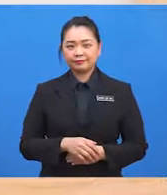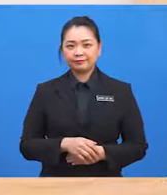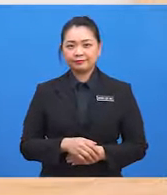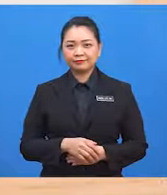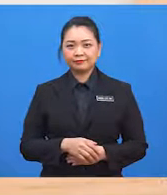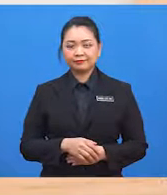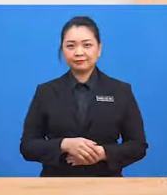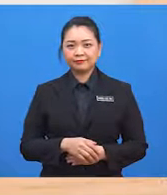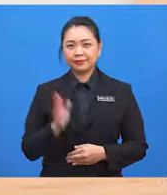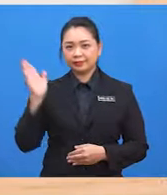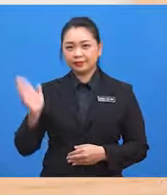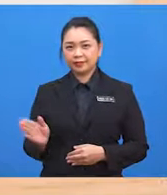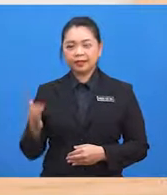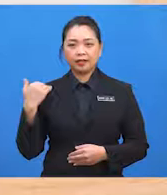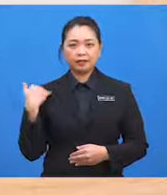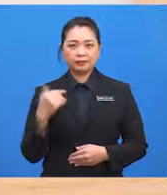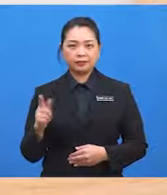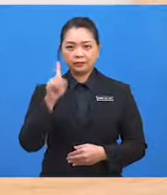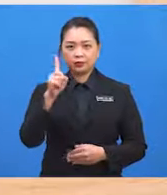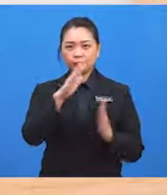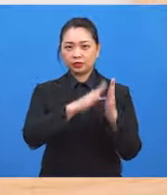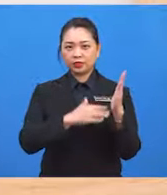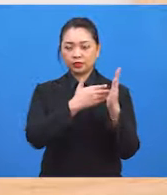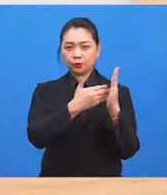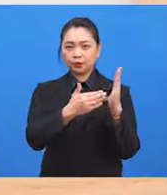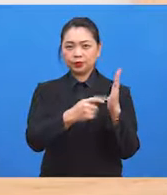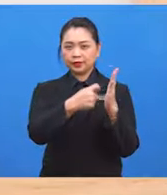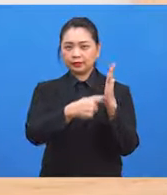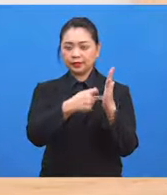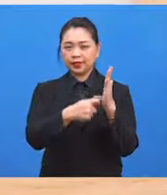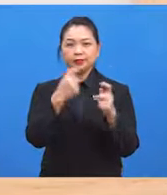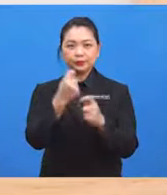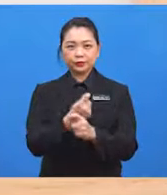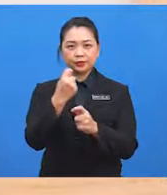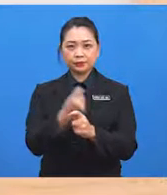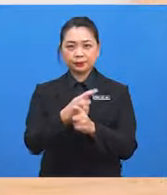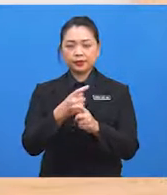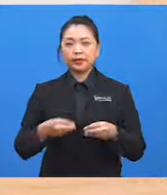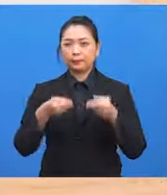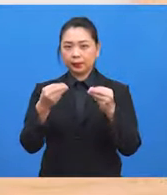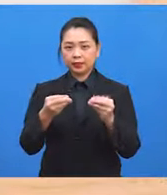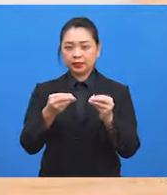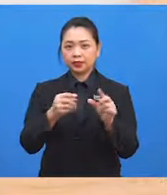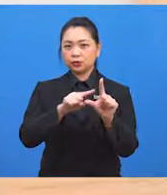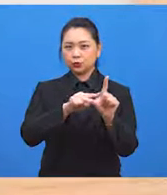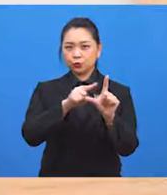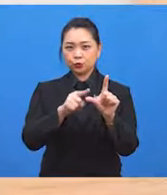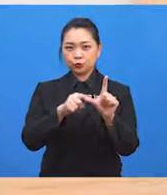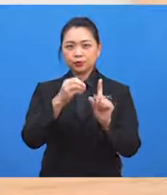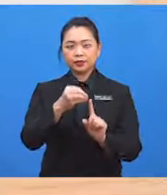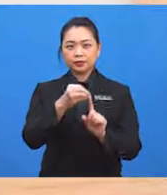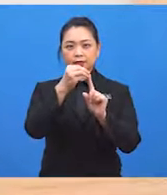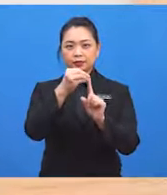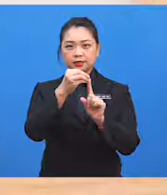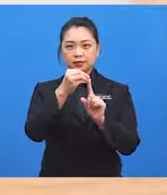Ia adalah satu jadual nilai trigonometri bagi sudut istimewa iaitu